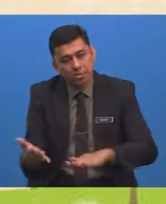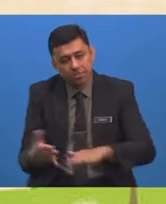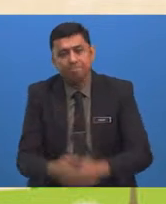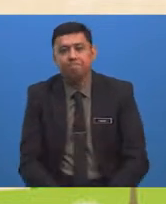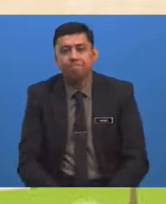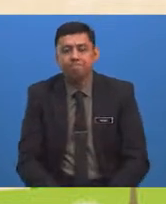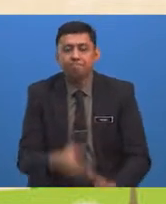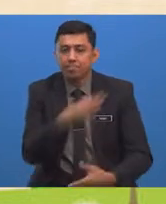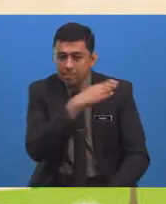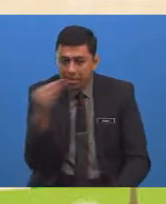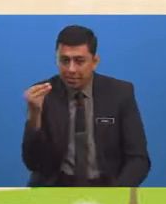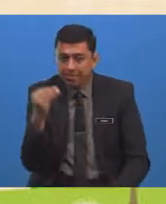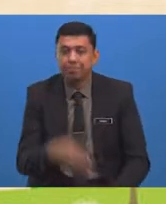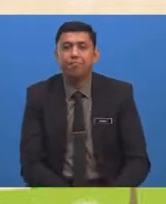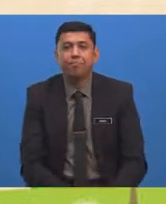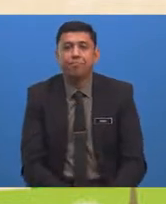Serta